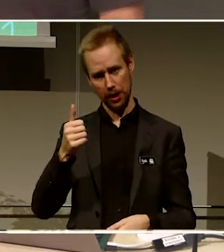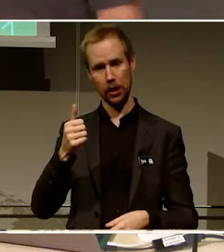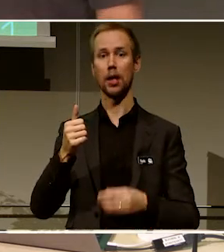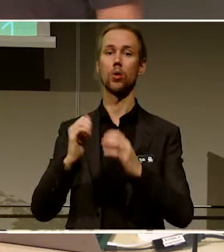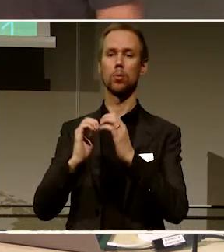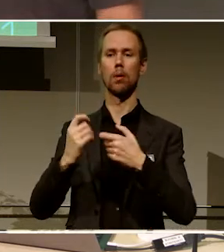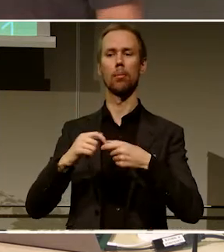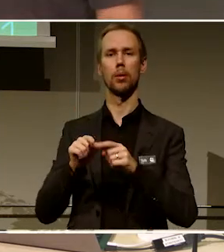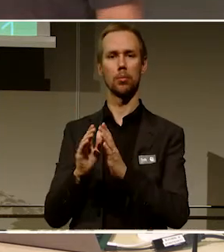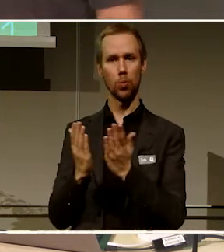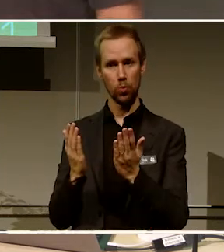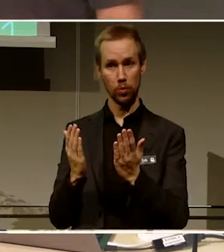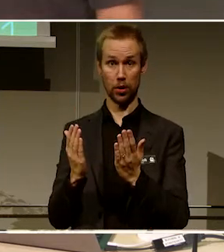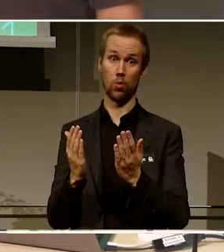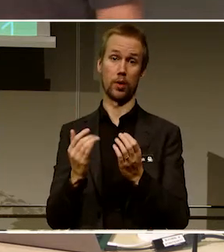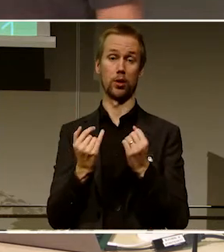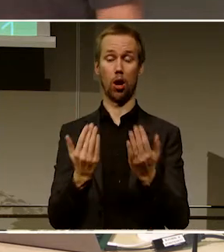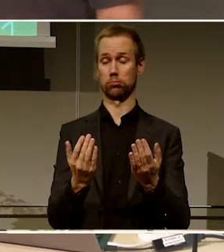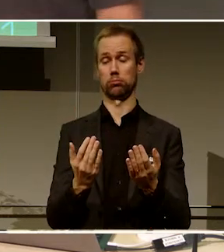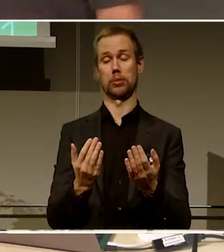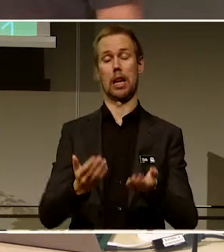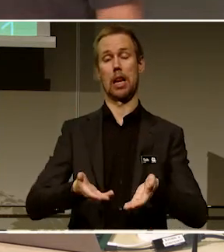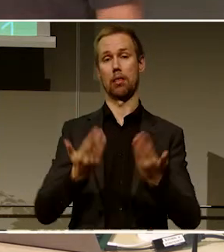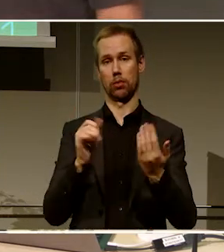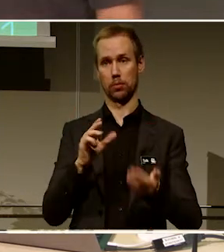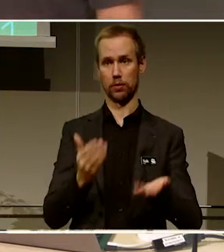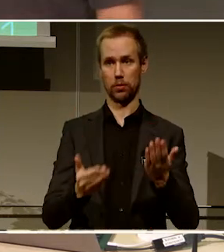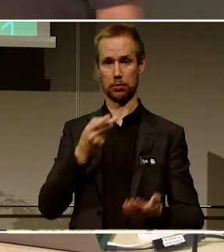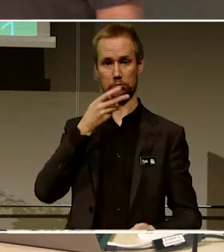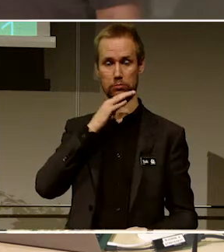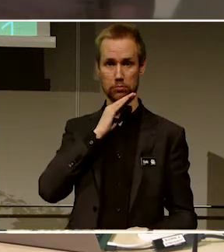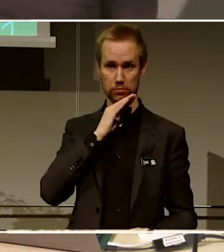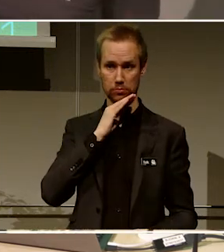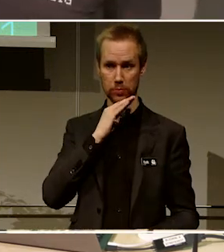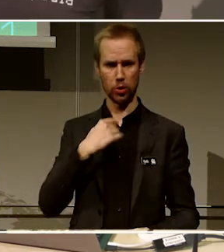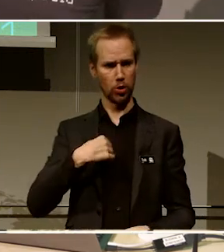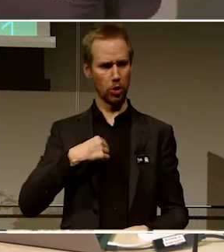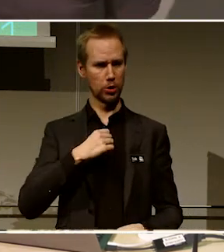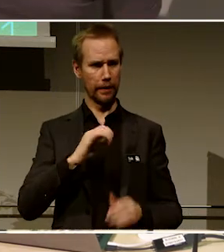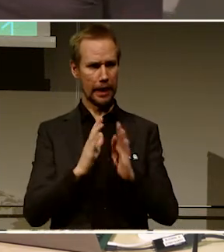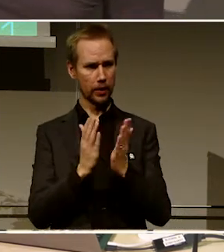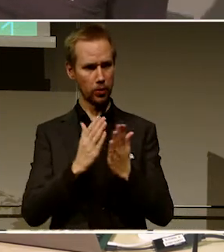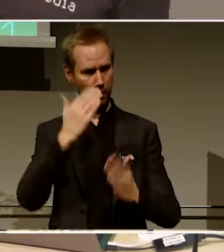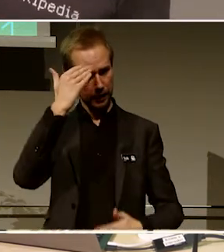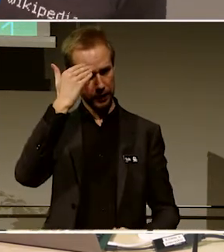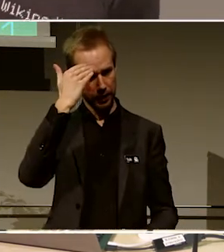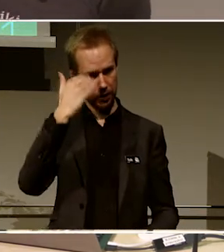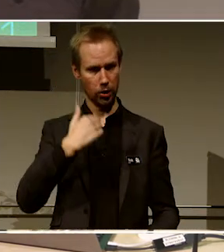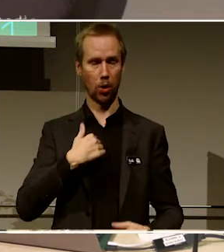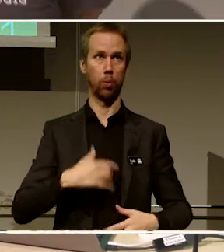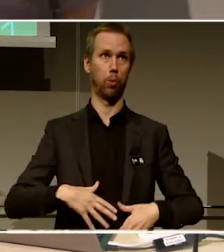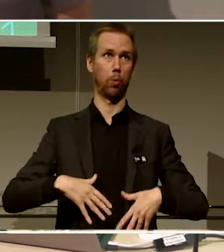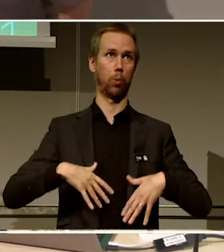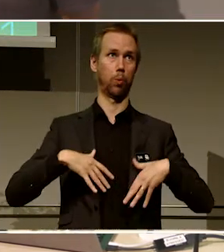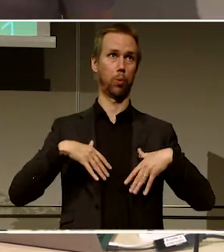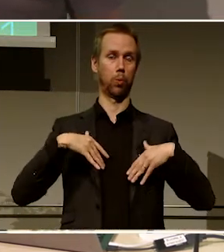mycket lättare än det var om man testade för fyra år sedan Som litteraturvetare blir jag alldeles varm av denna information Tusen tack! Tack så